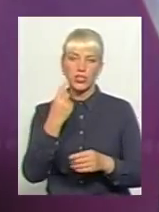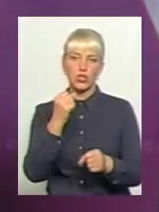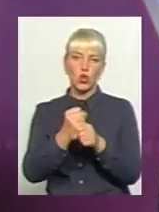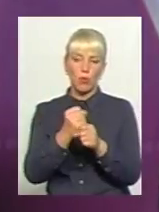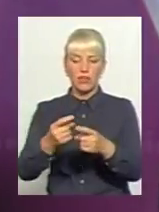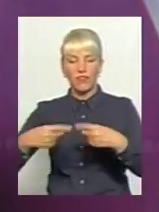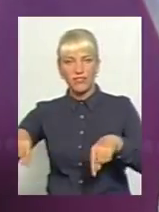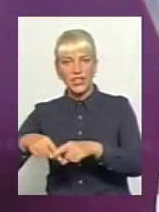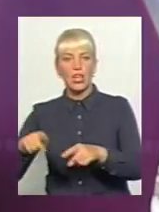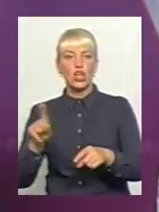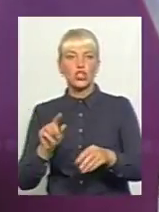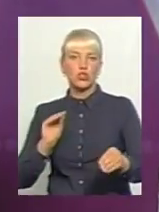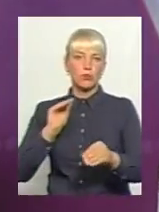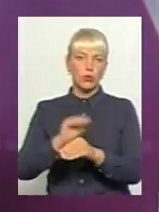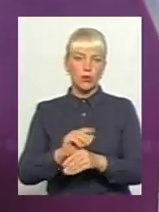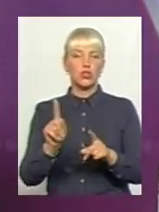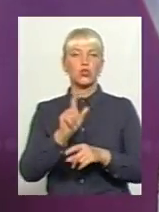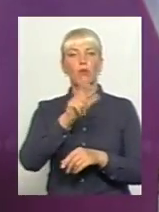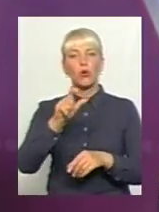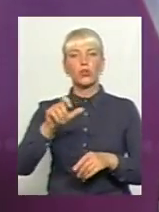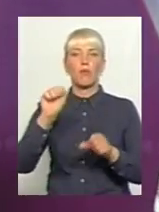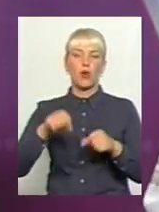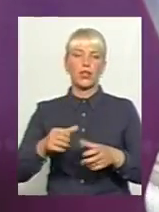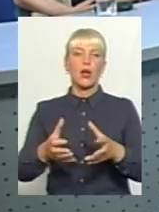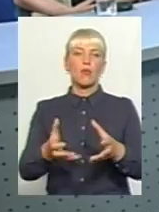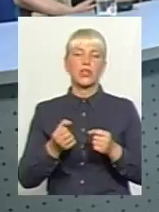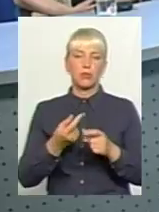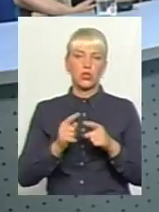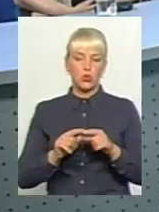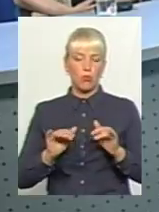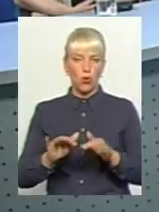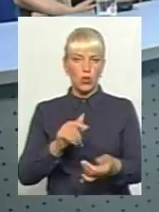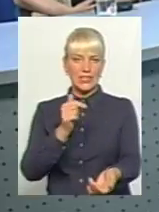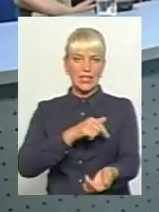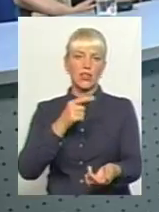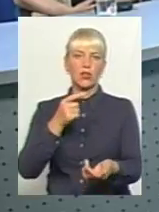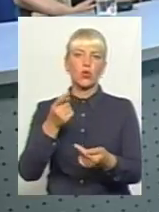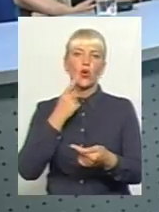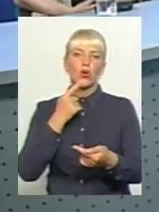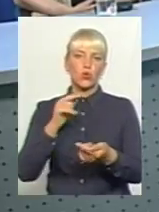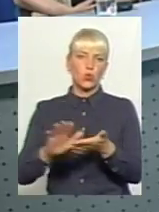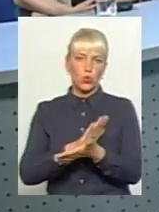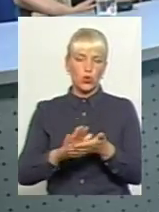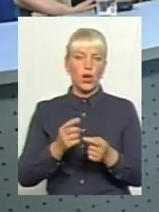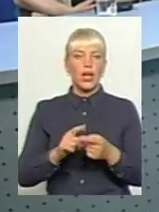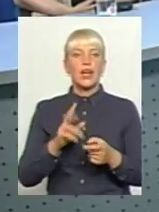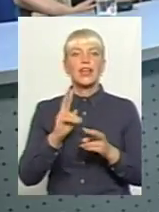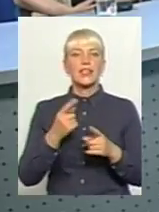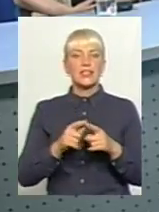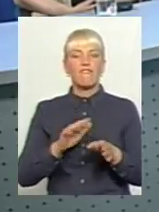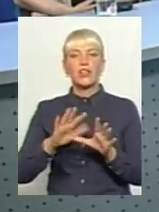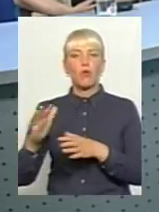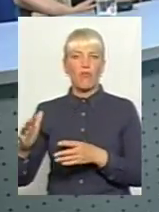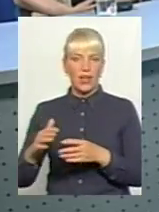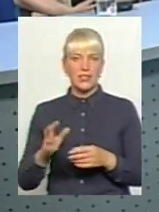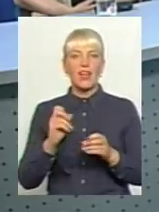варіант був, люди могли отримувати цю процедуру. Як триває зараз процес обговорення, чи вже втілюється в життя? На